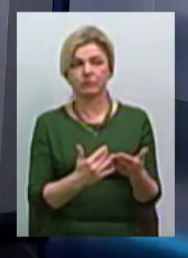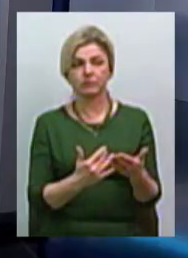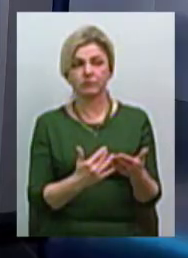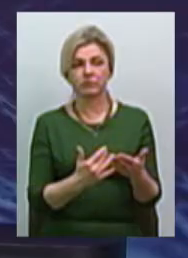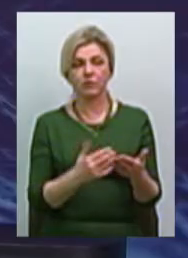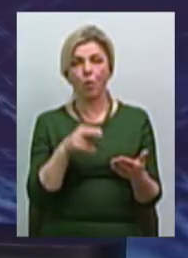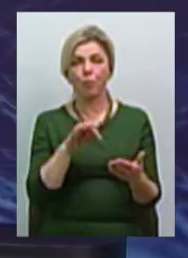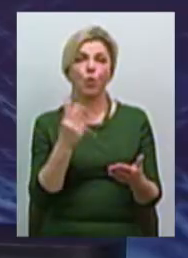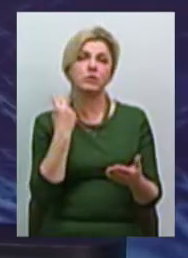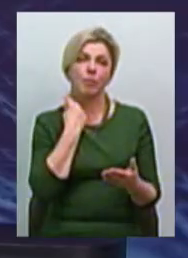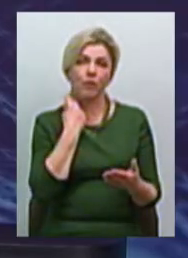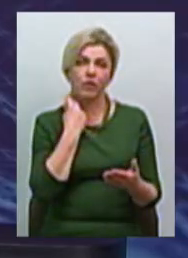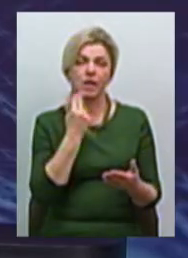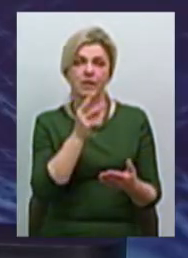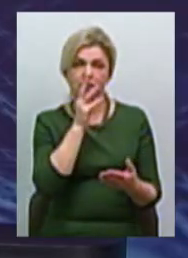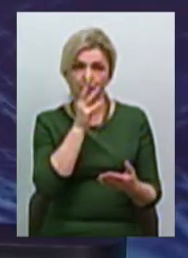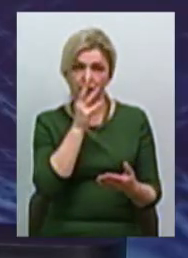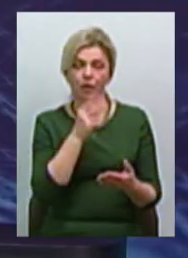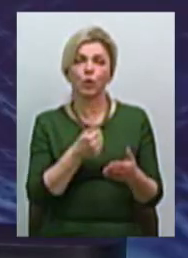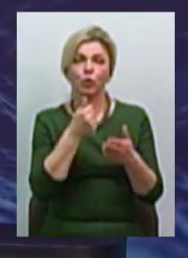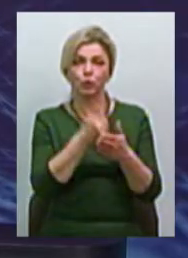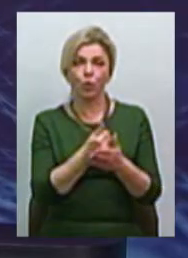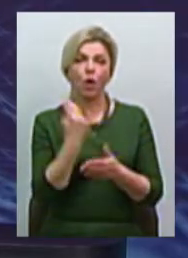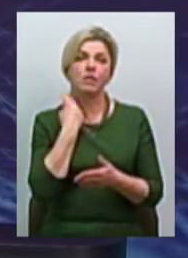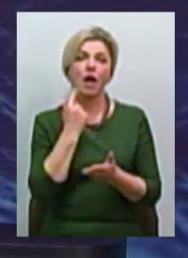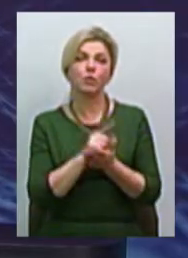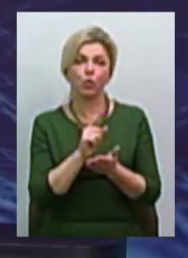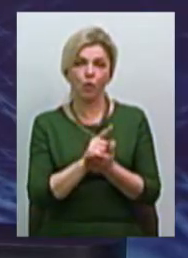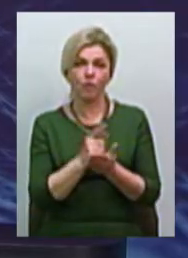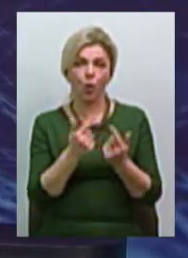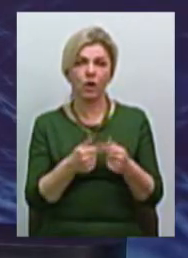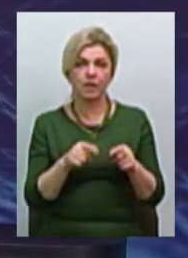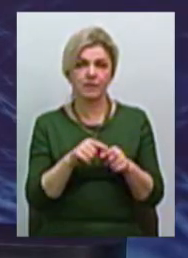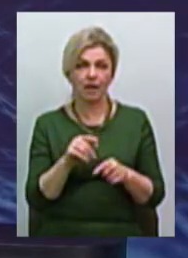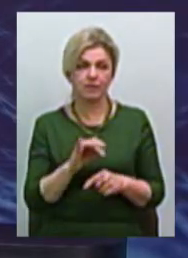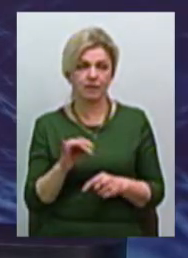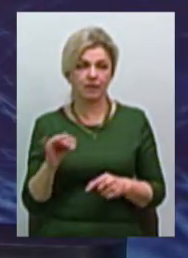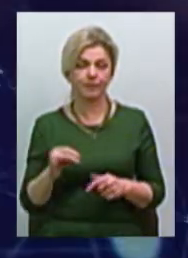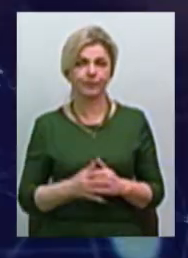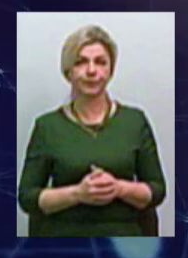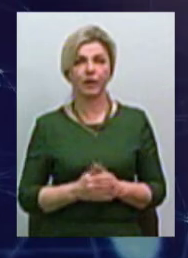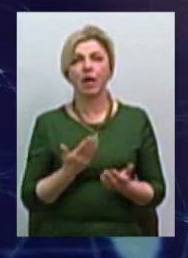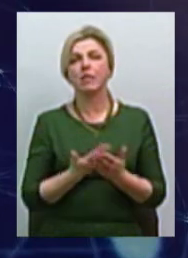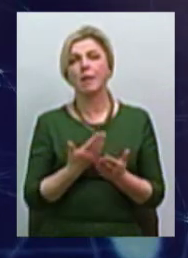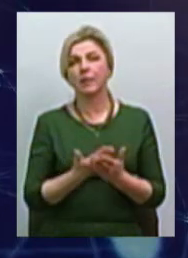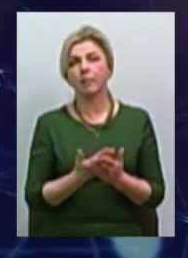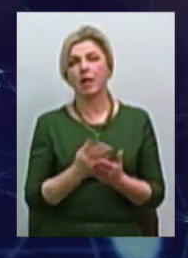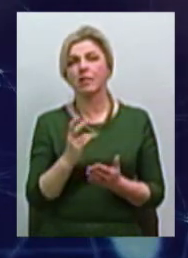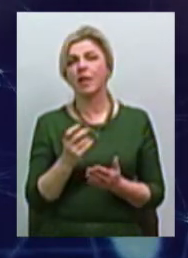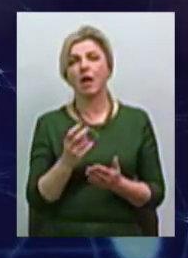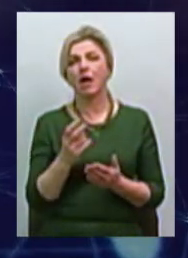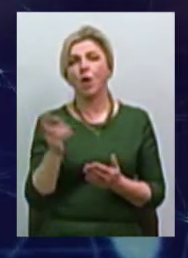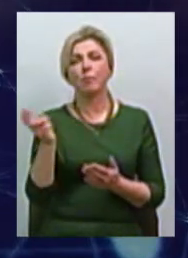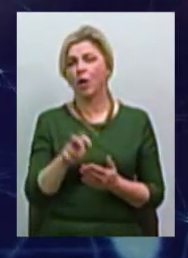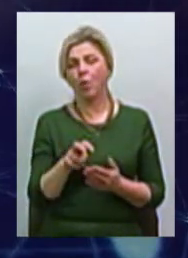заборгованості з виплати заробітної оплати до податкових організацій. Наприклад, не приходить один місяць